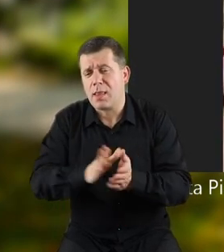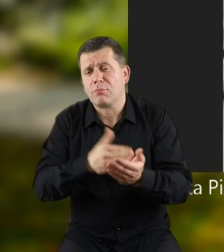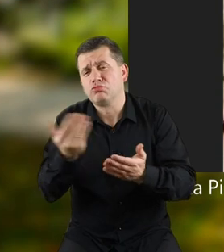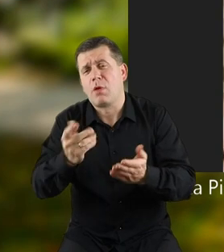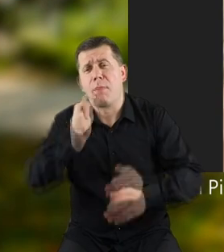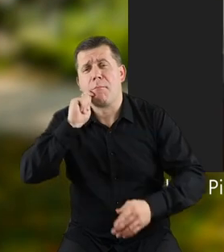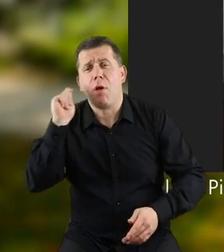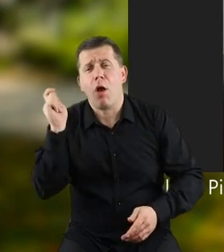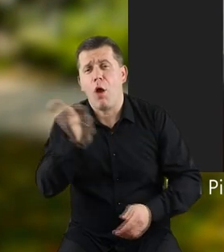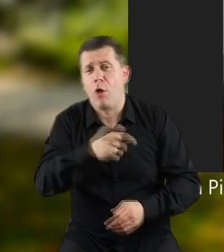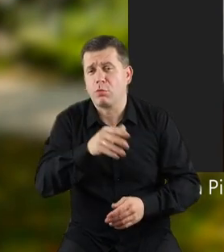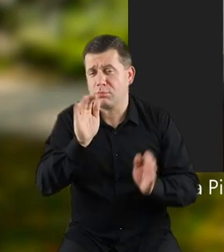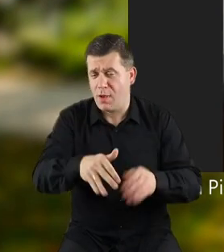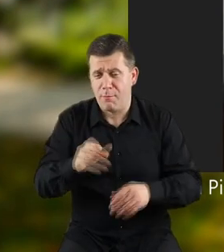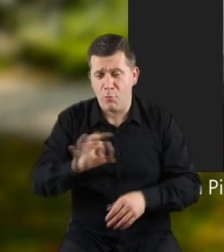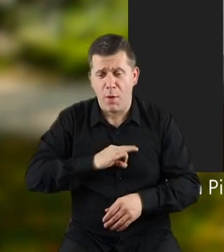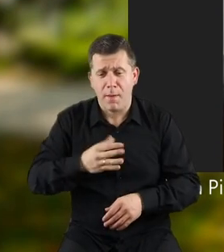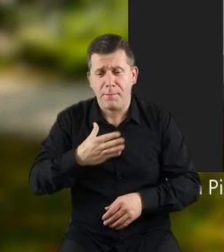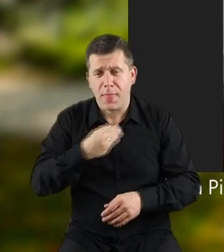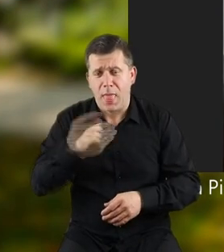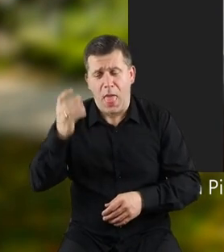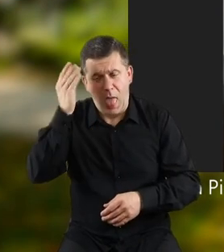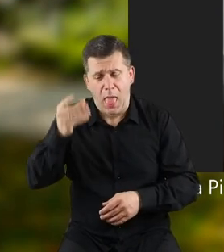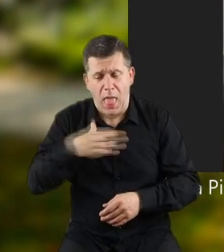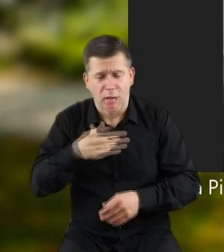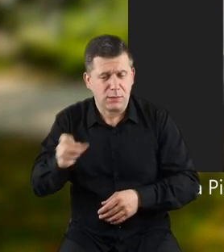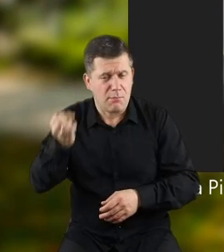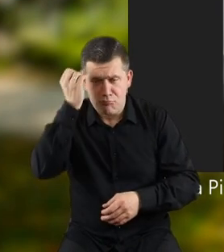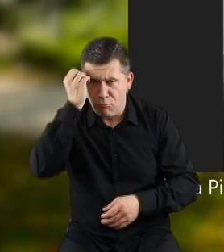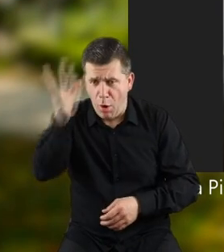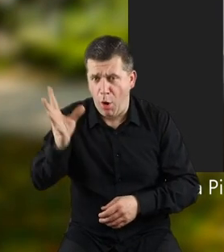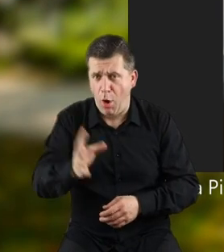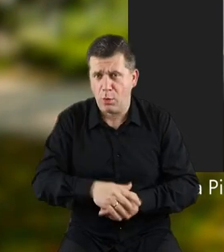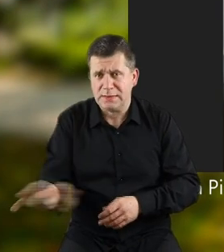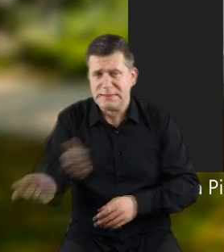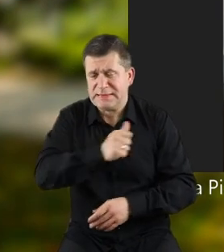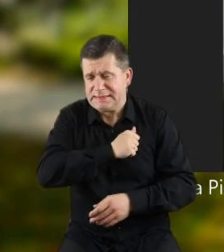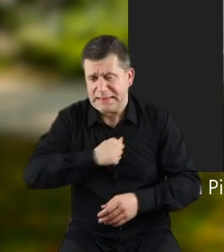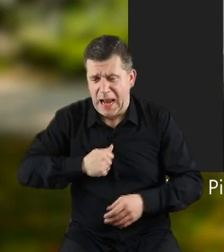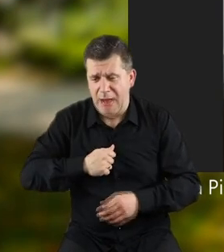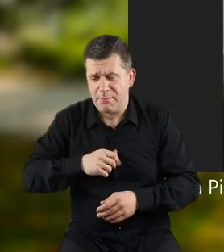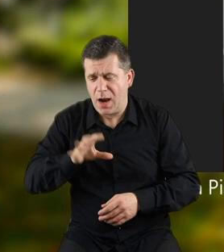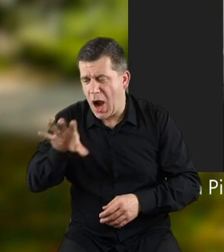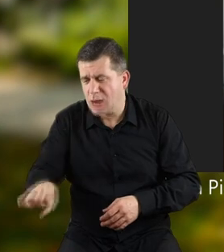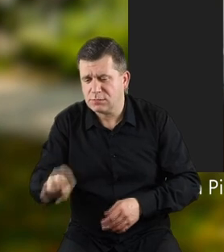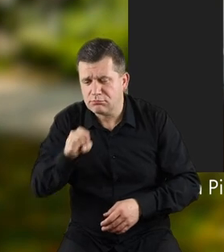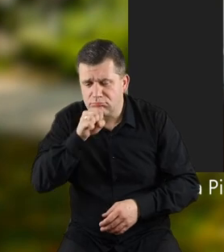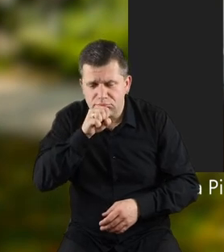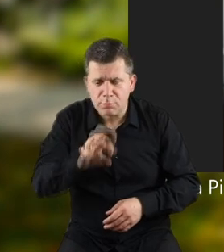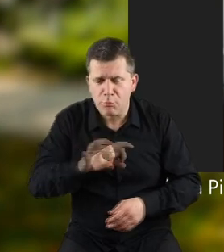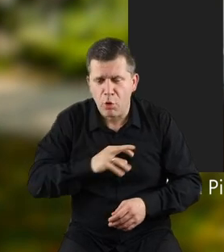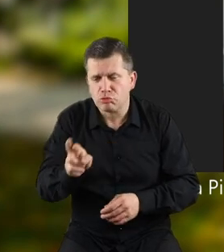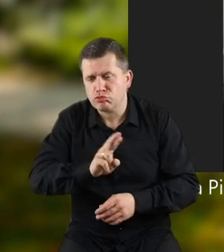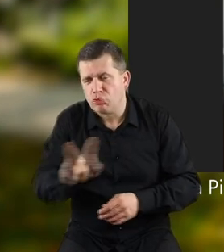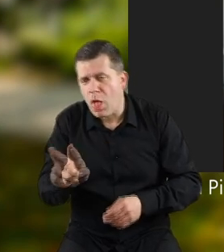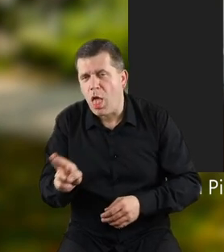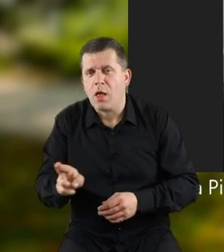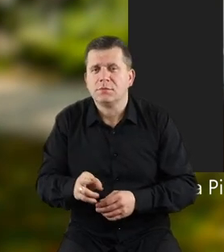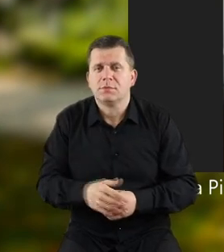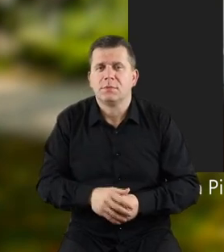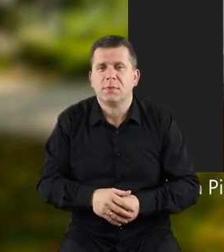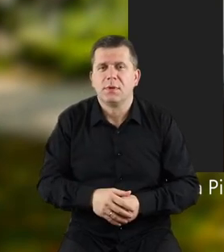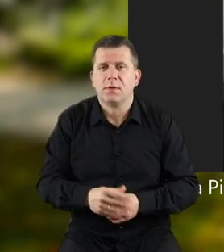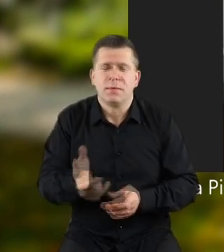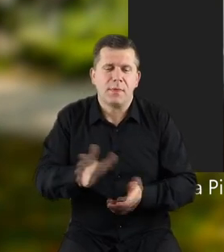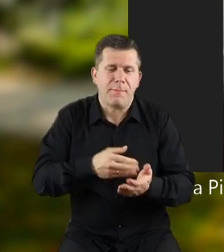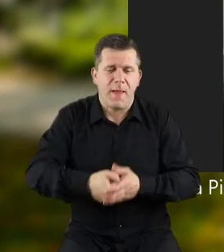jak jedziemy gdzieś w podróż, to wyobraźcie sobie, że mój piesek jest taki mądry, że sam sobie pakuje też swoje rzeczy, czyli